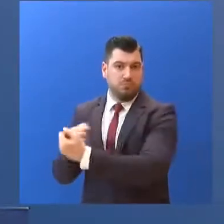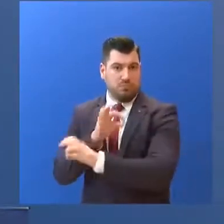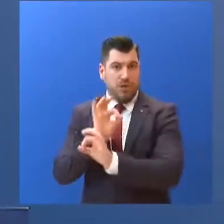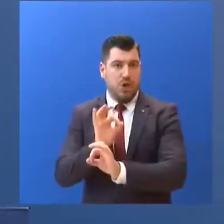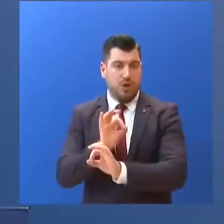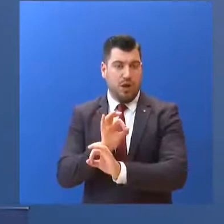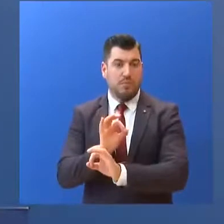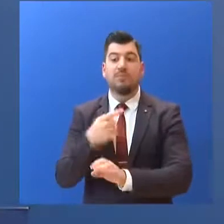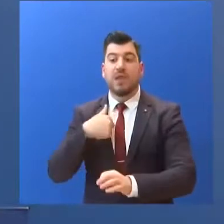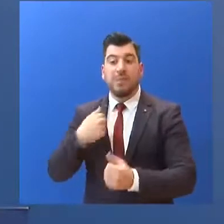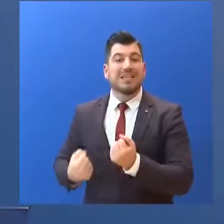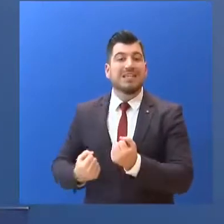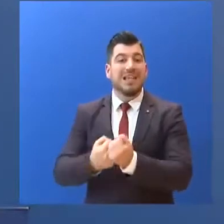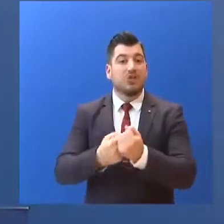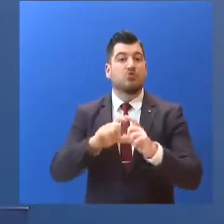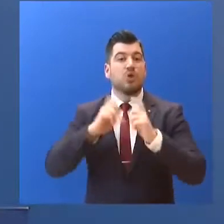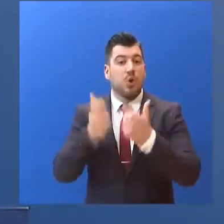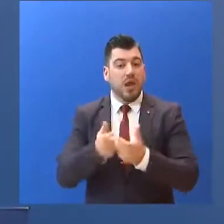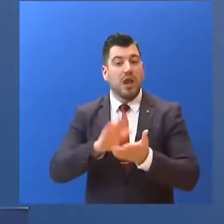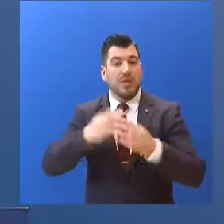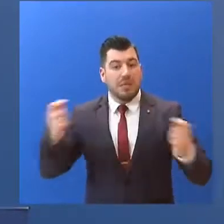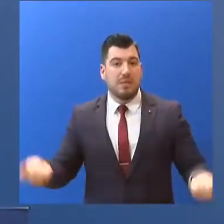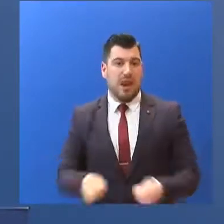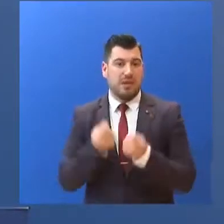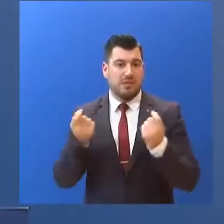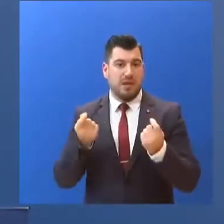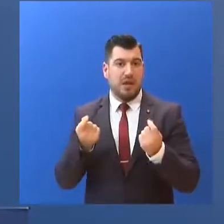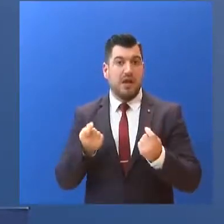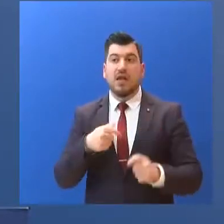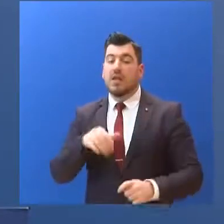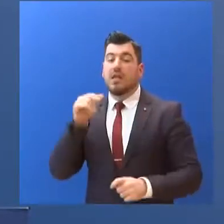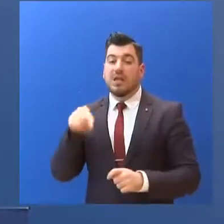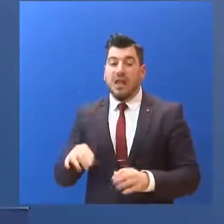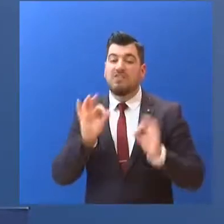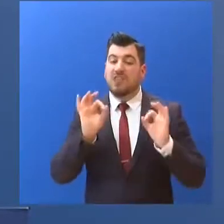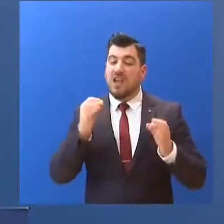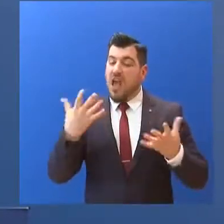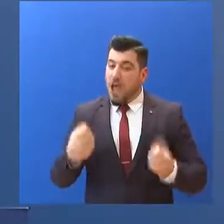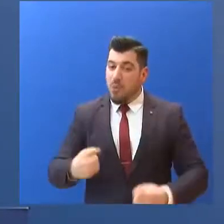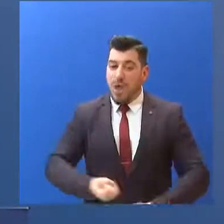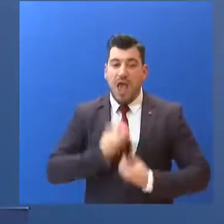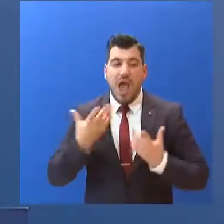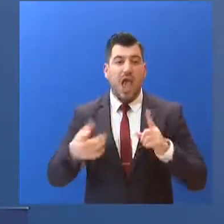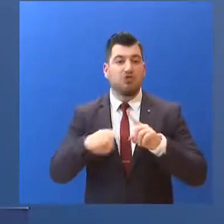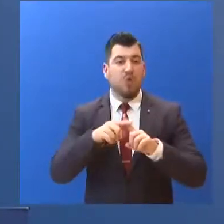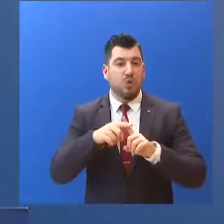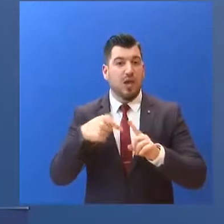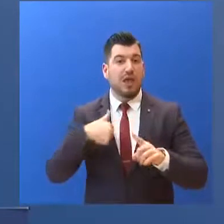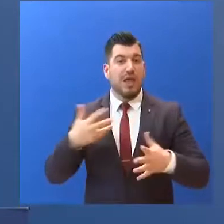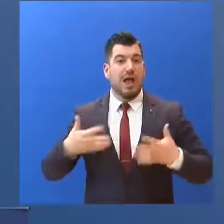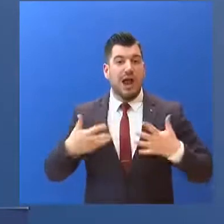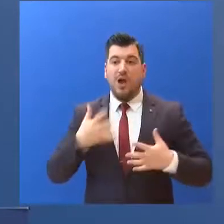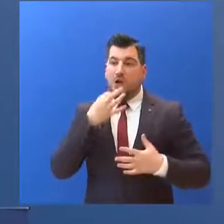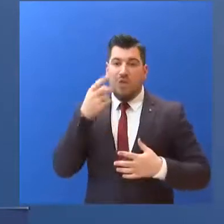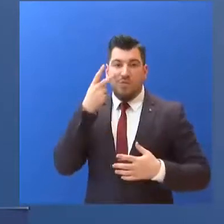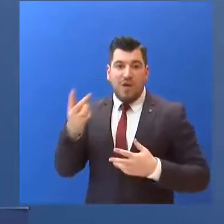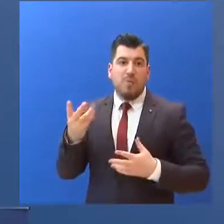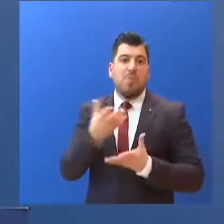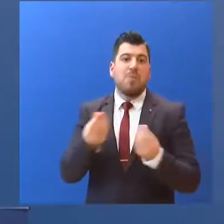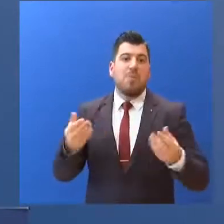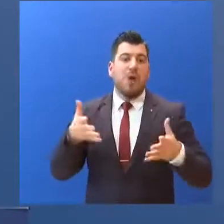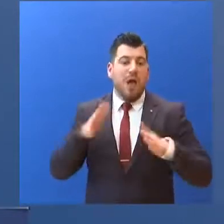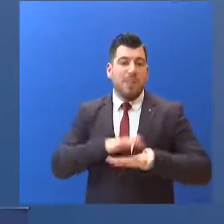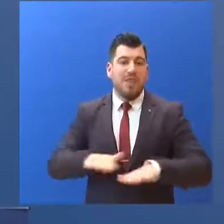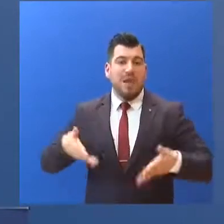οικογένεια στην πράξη... και ίσως περισσότερο από ποτέ... αντλούμε αισιοδοξία και χαρά από το θαύμα της ζωής. Σημειώνουμε